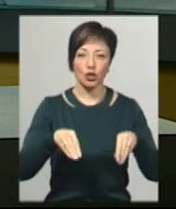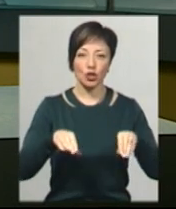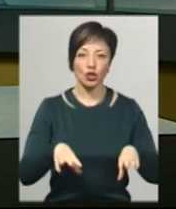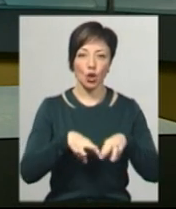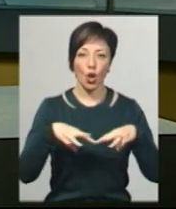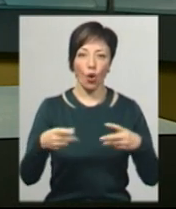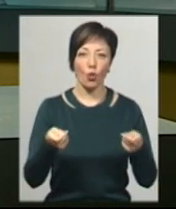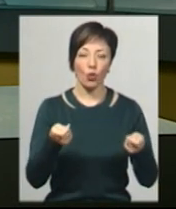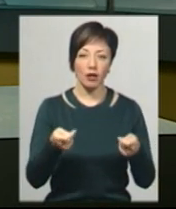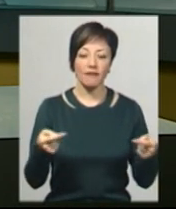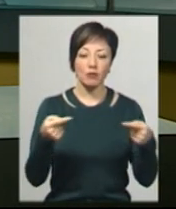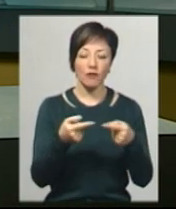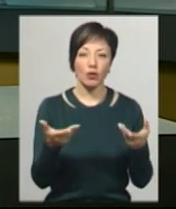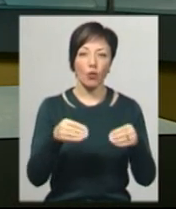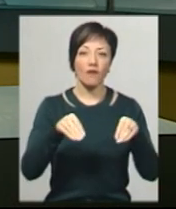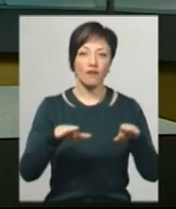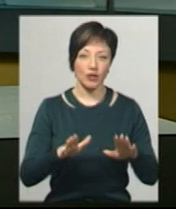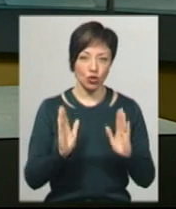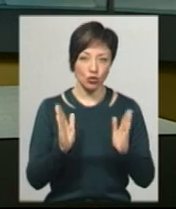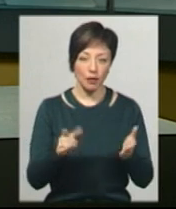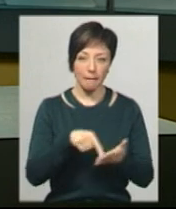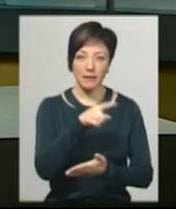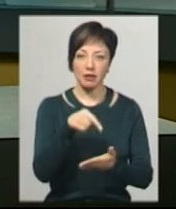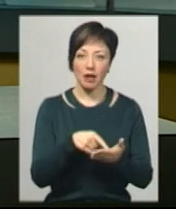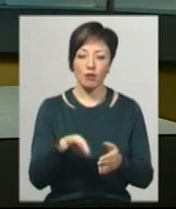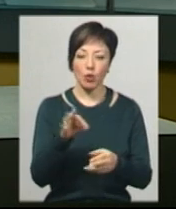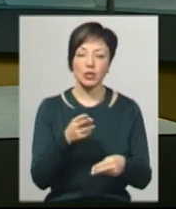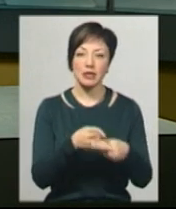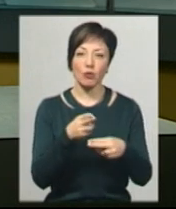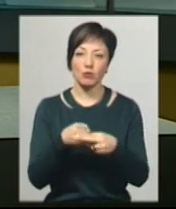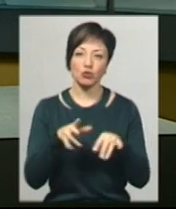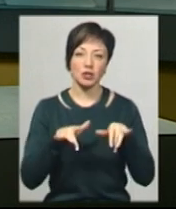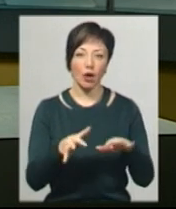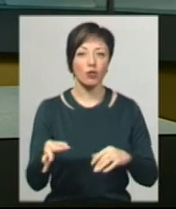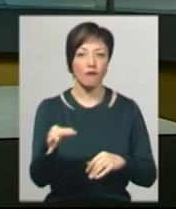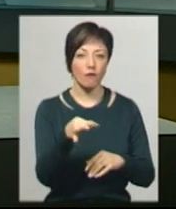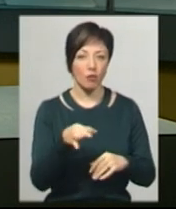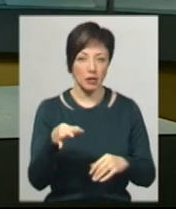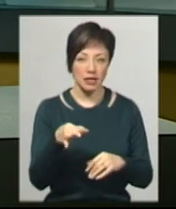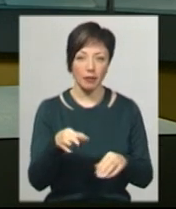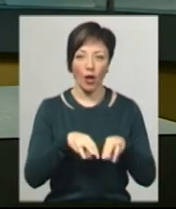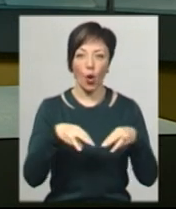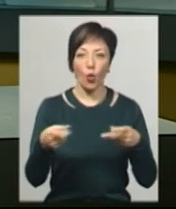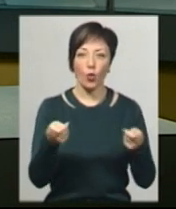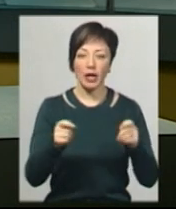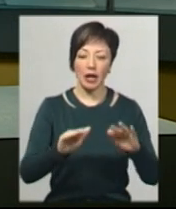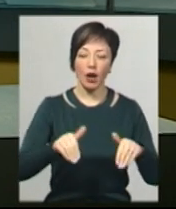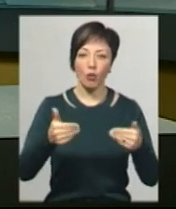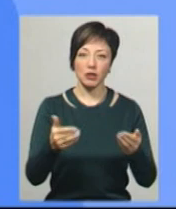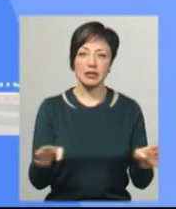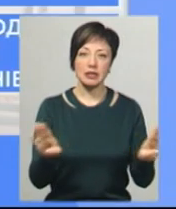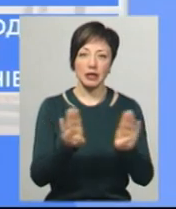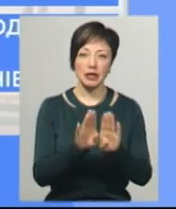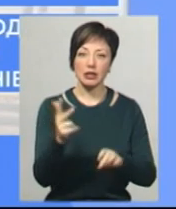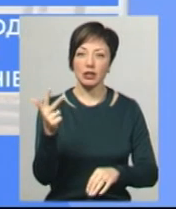уряду, відповідно до якого і вирішуватимуть питання щодо запобіжних заходів в області. Нагадаю, уряд рекомендує закрити на три